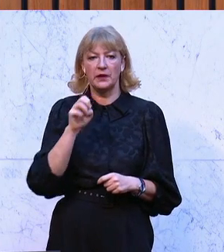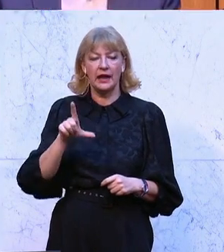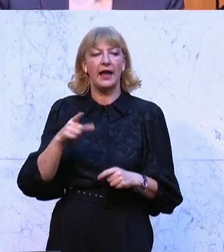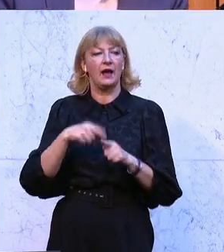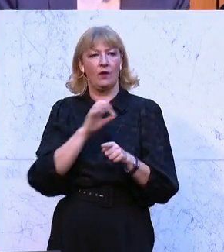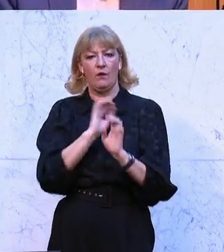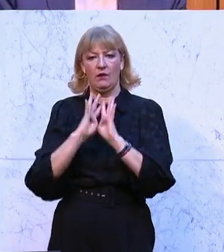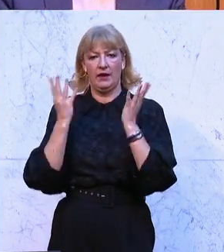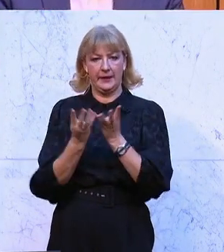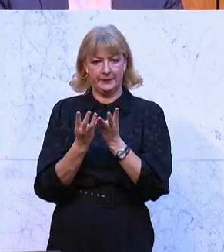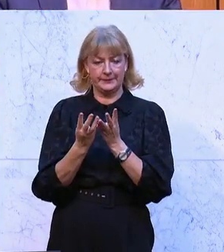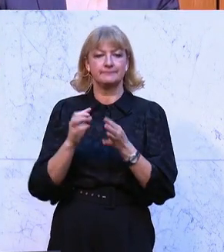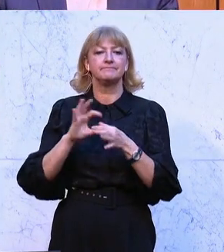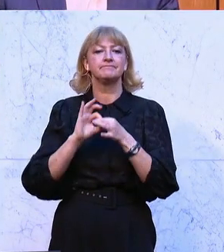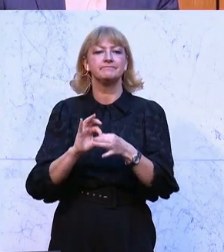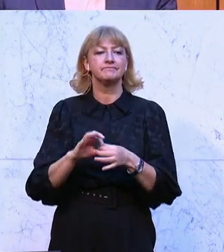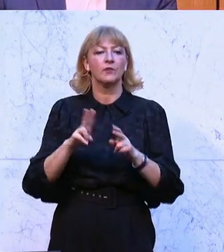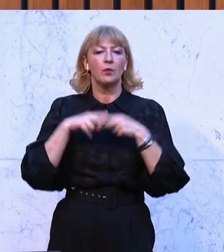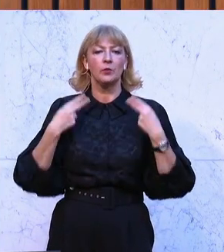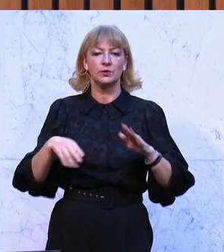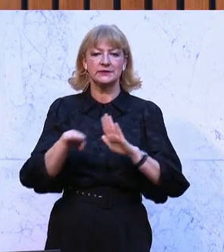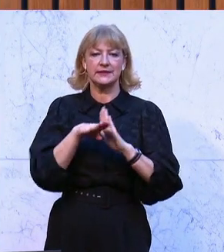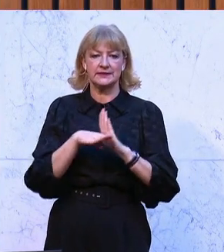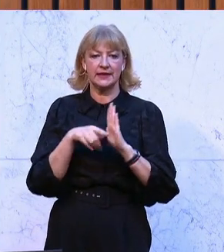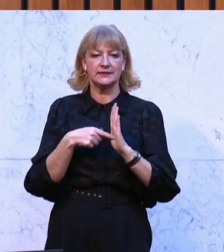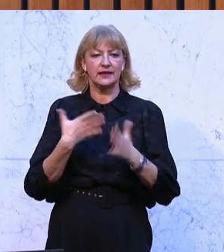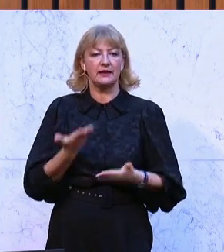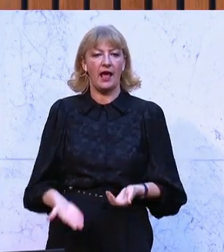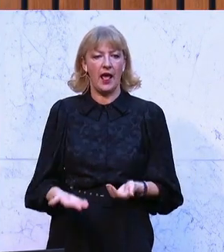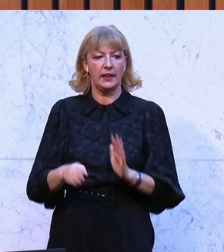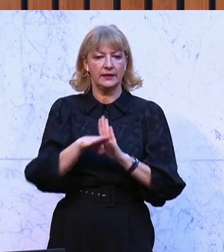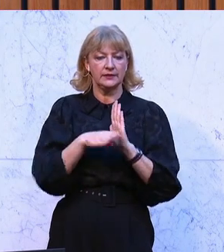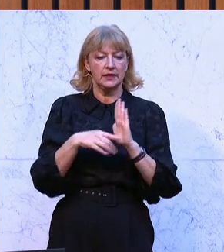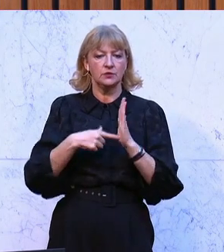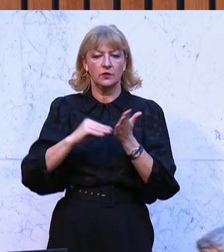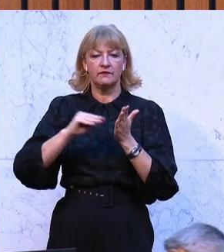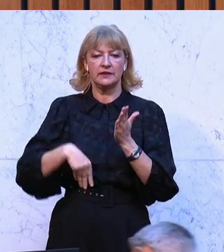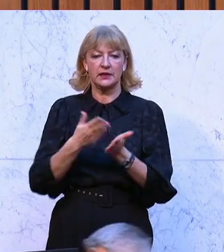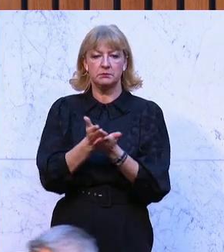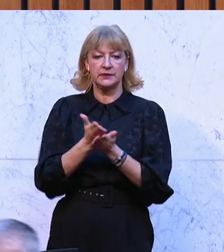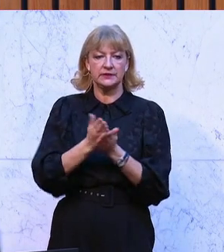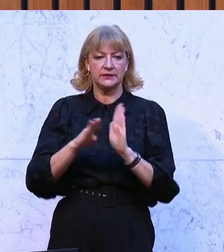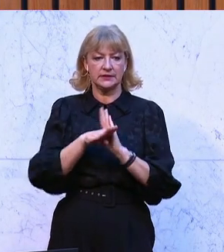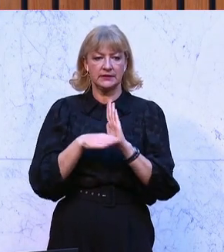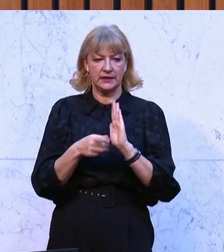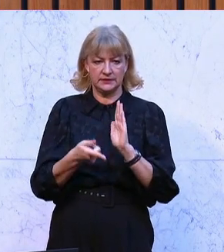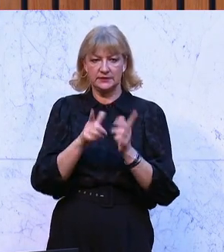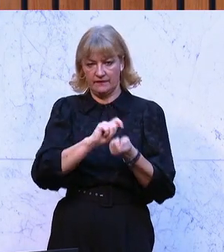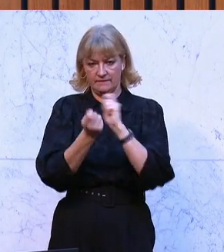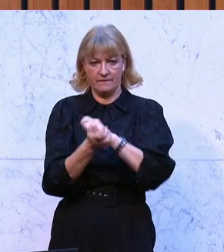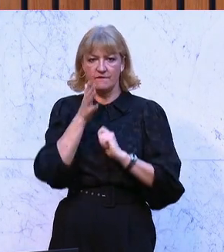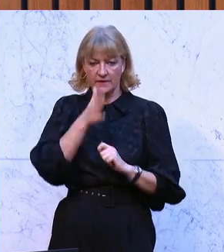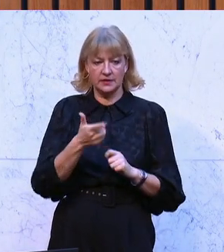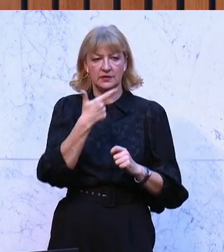Kolleginnen und Kollegen, betreffend ein Bundesgesetz, mit dem das Gehaltsgesetz und das Vertragsbedienstetengesetz geändert werden, in